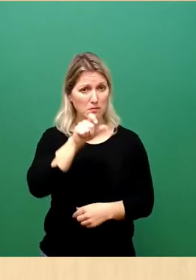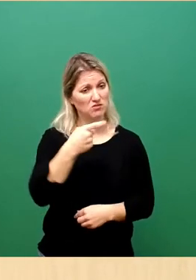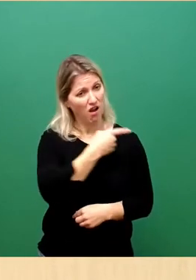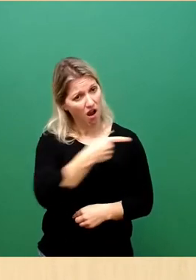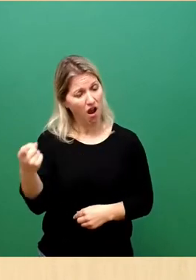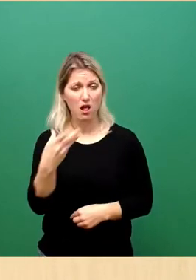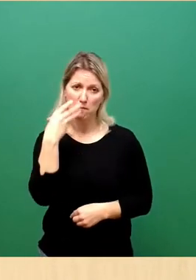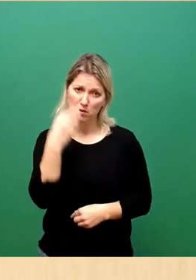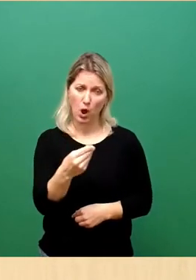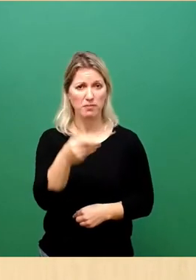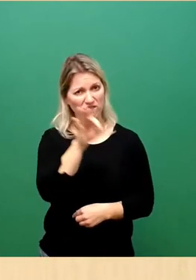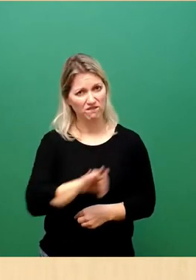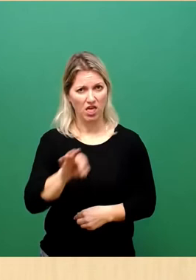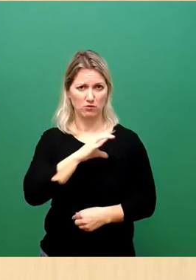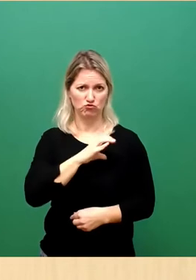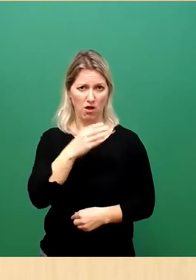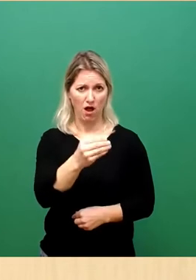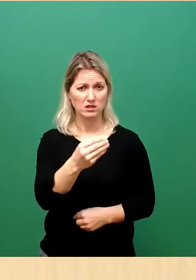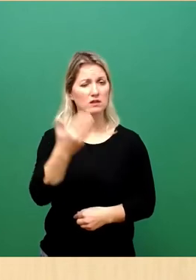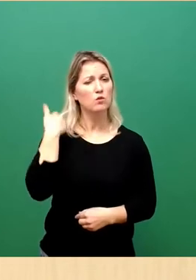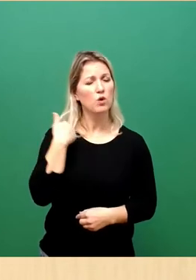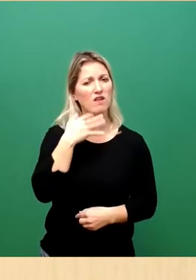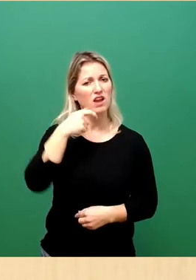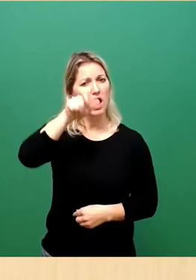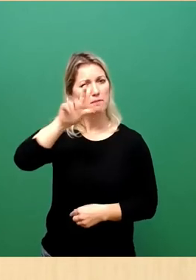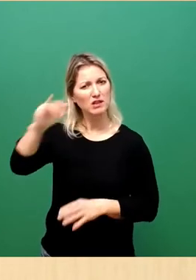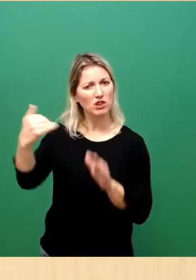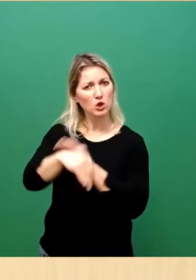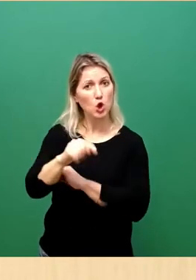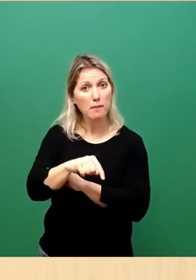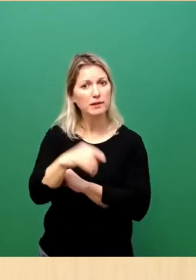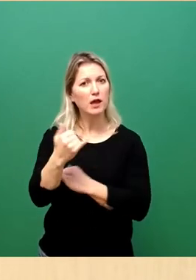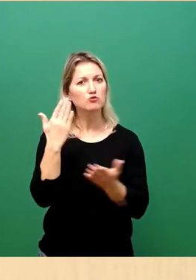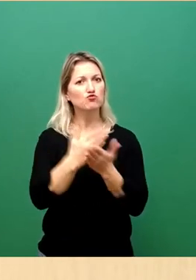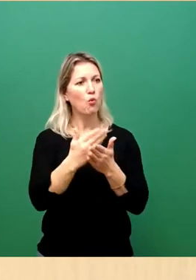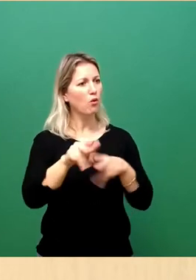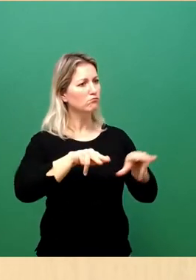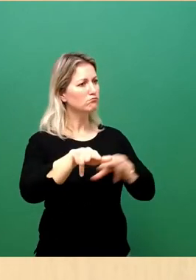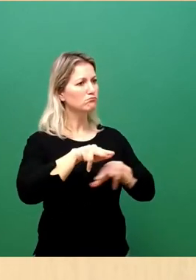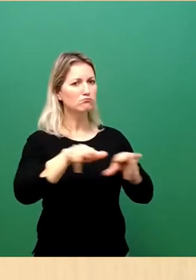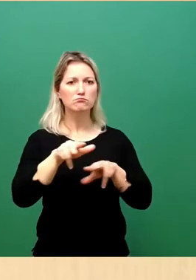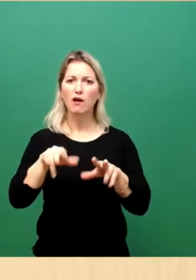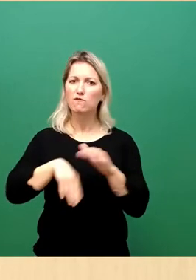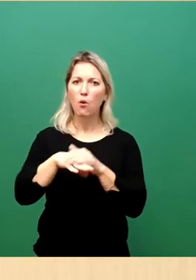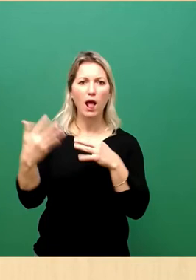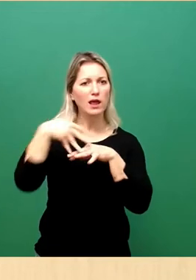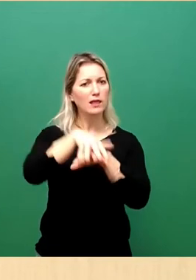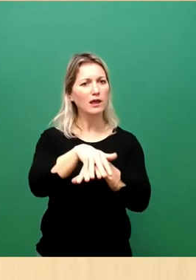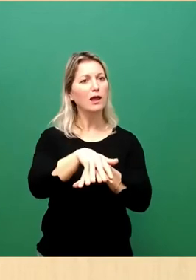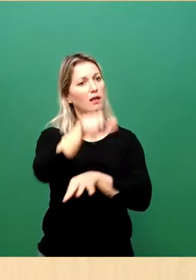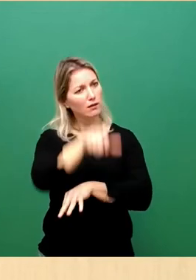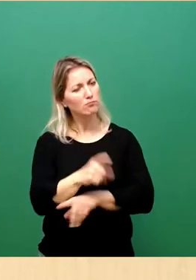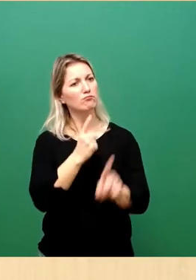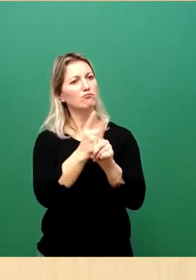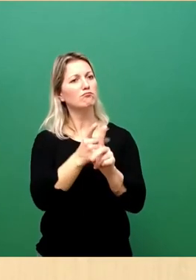Viele Menschen, die damals zu uns gekommen sind, sind heute integrierte, geschätzte Bürger unserer Stadt. Bei der Arbeit, ob es